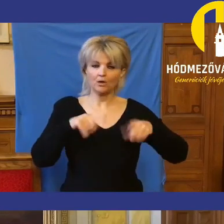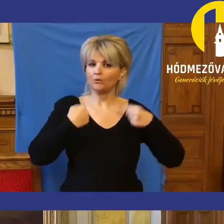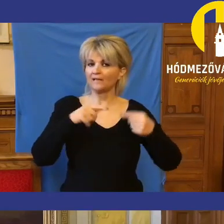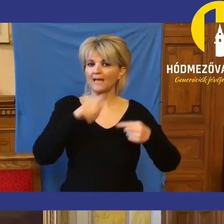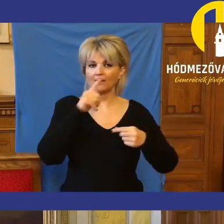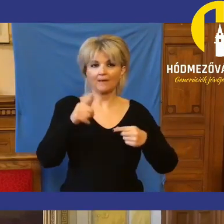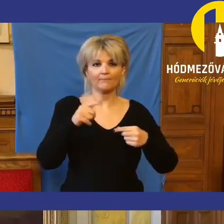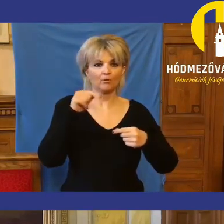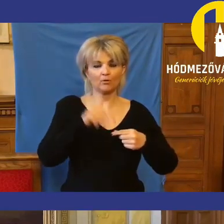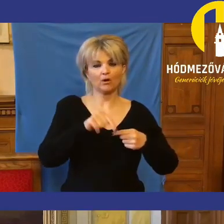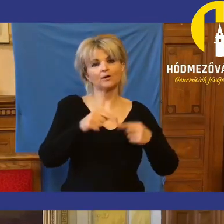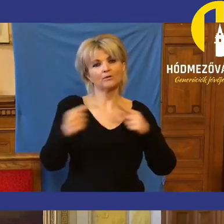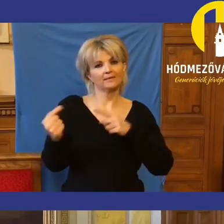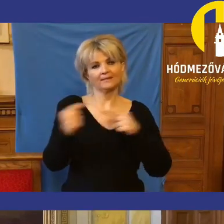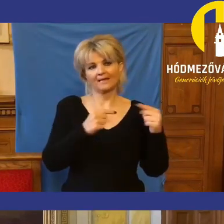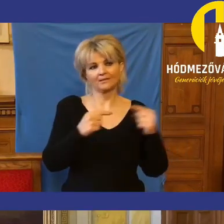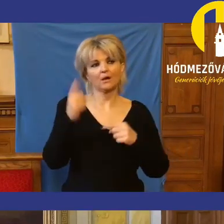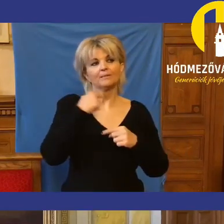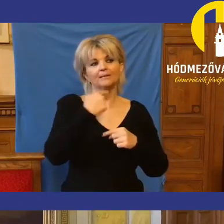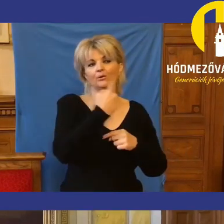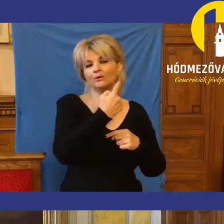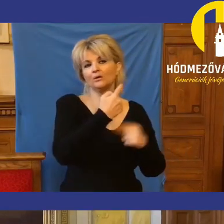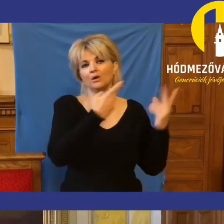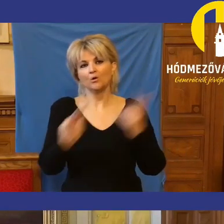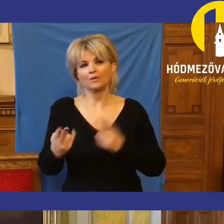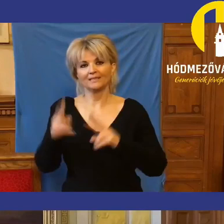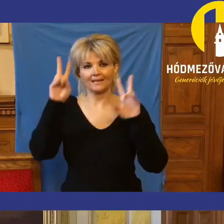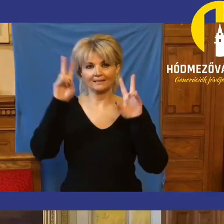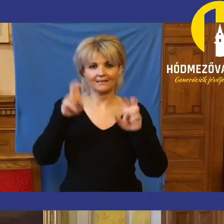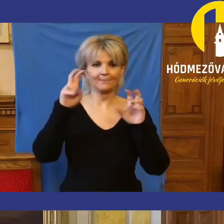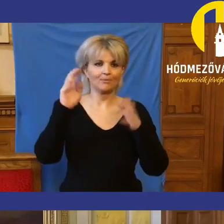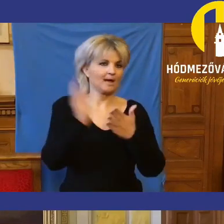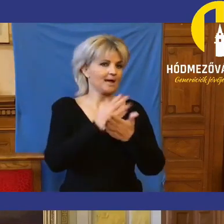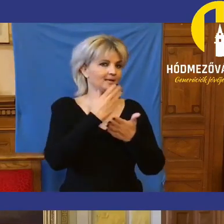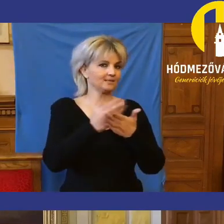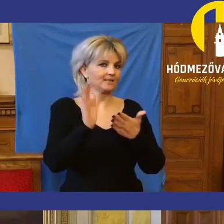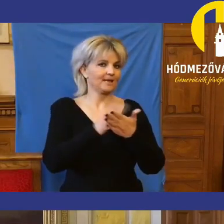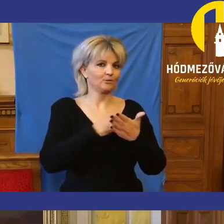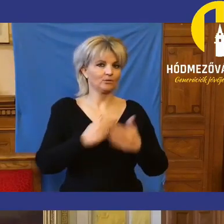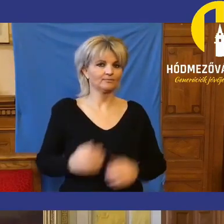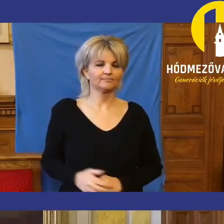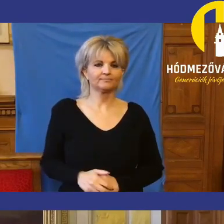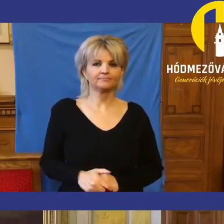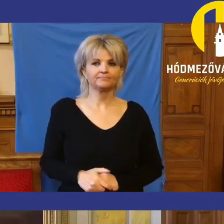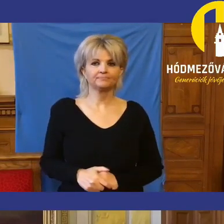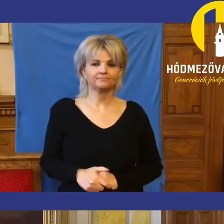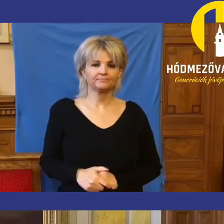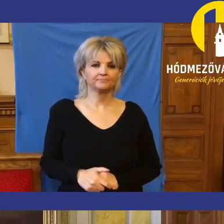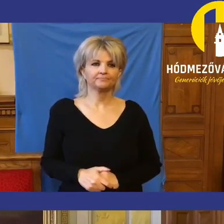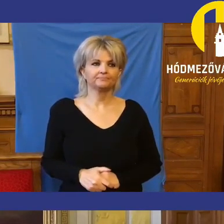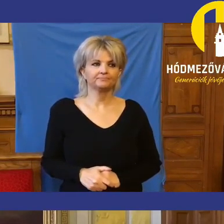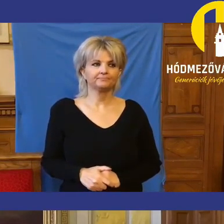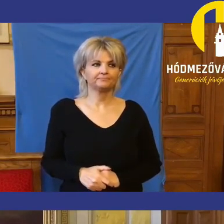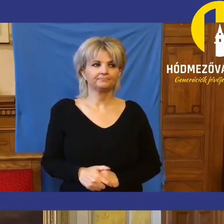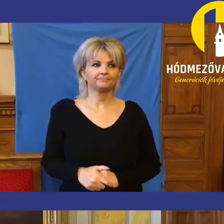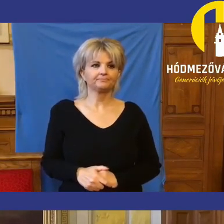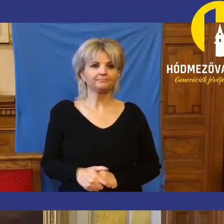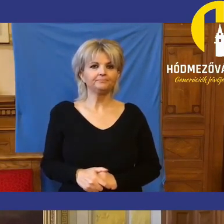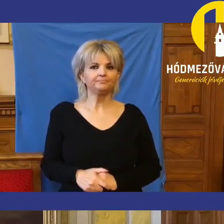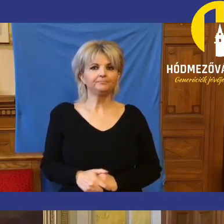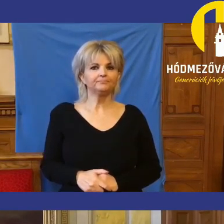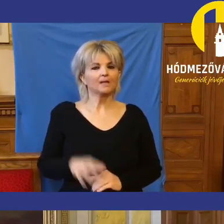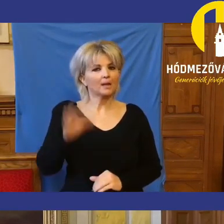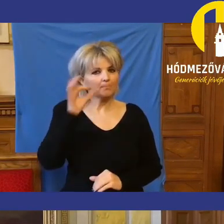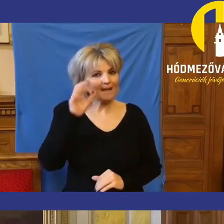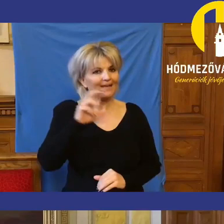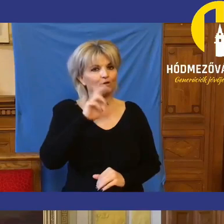fogunk majd azokról beszélni, amiket ön hoz ide. Viszonylag egyszerű. Tessék egyszer kiállni. Jó, mondom,